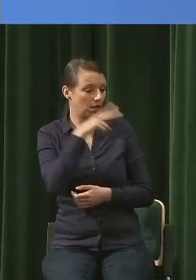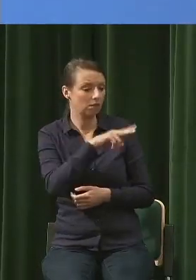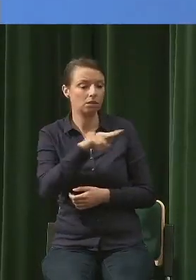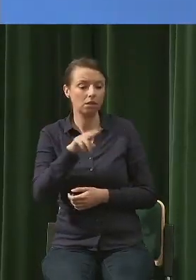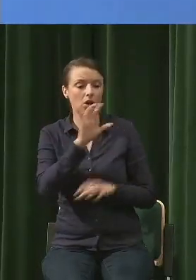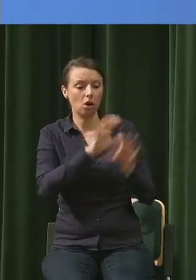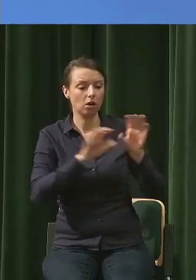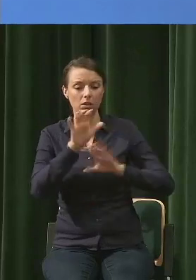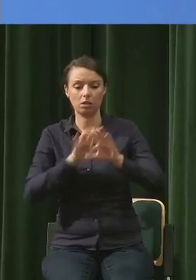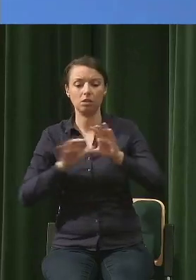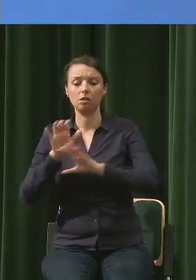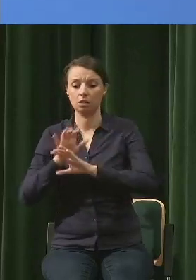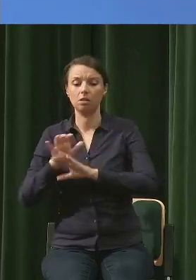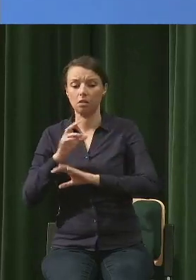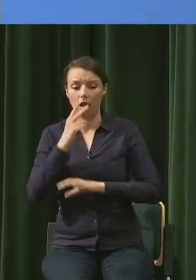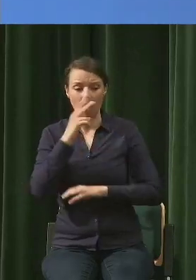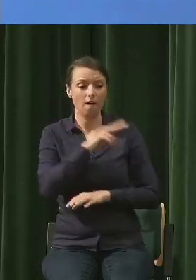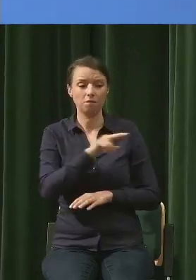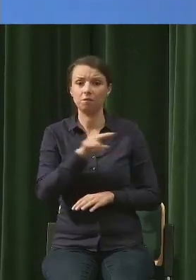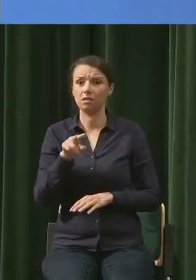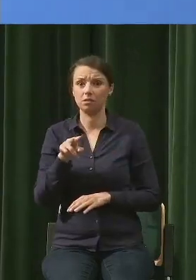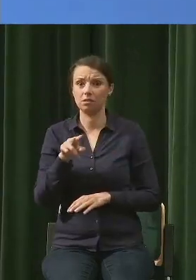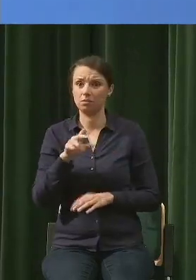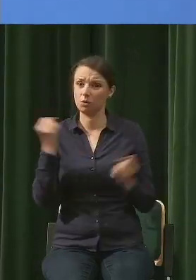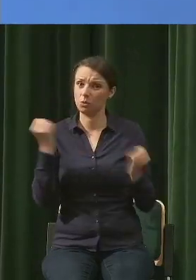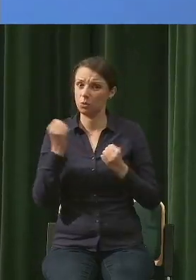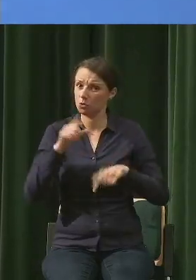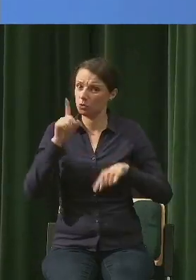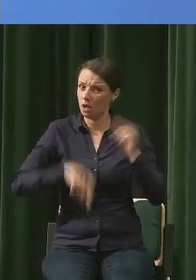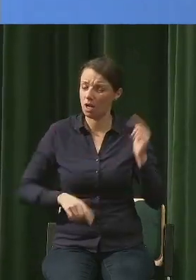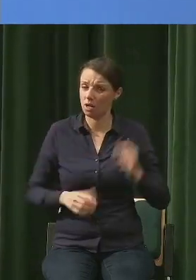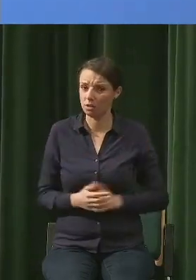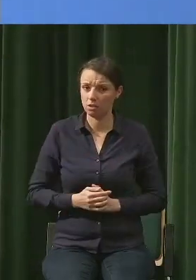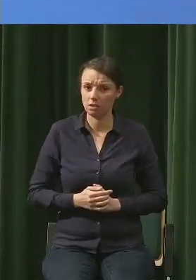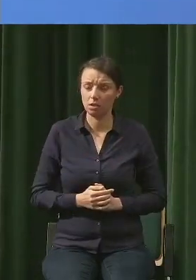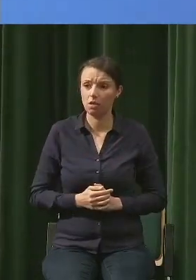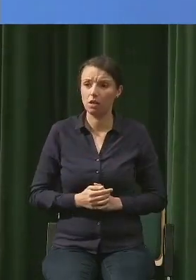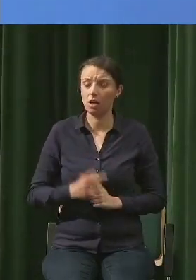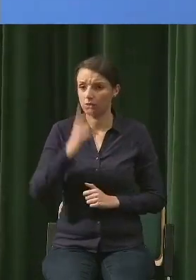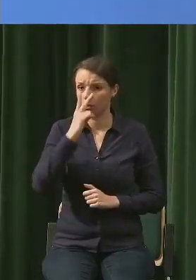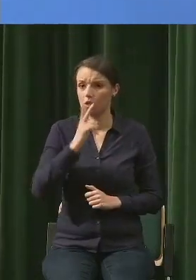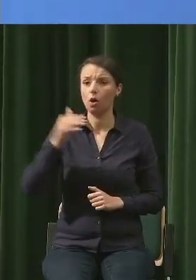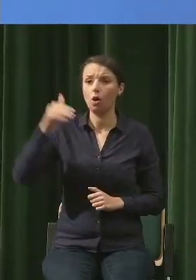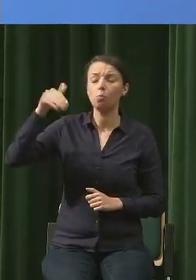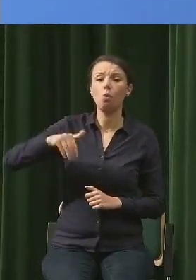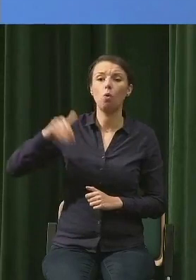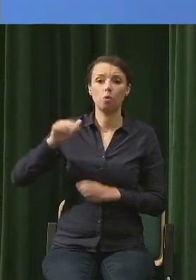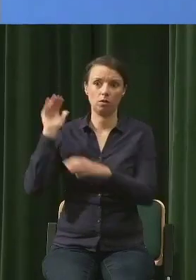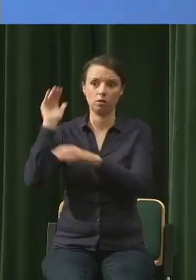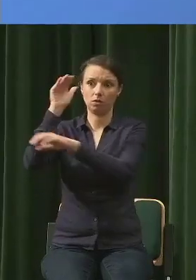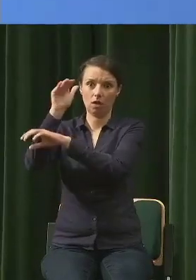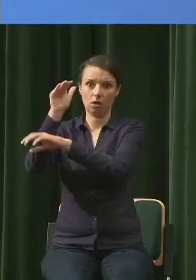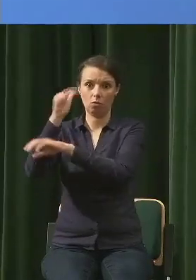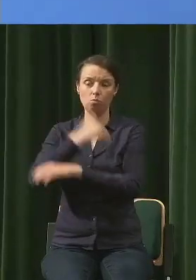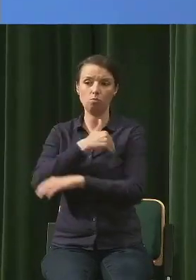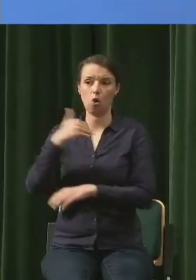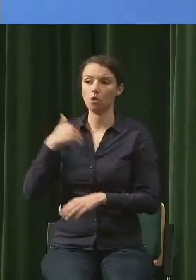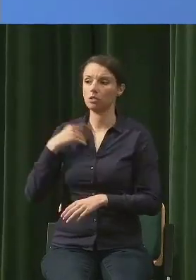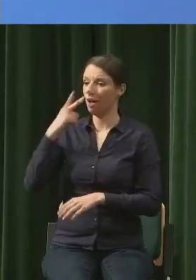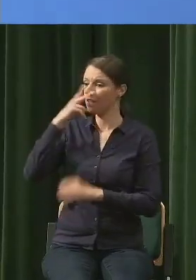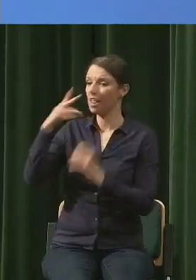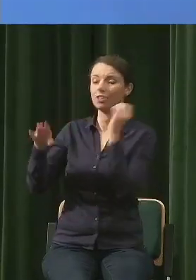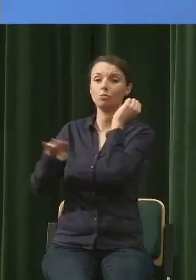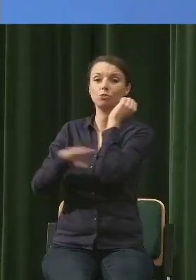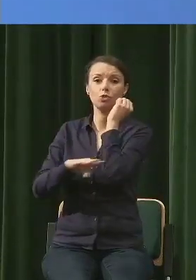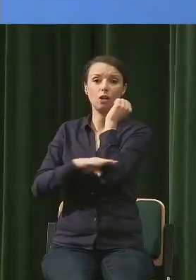i że skoro w południowo-zachodniej Polsce sosny umierają z braku